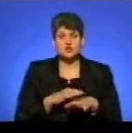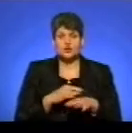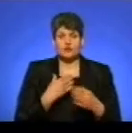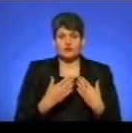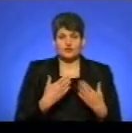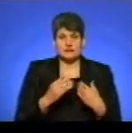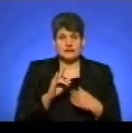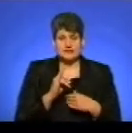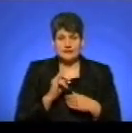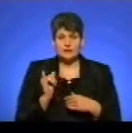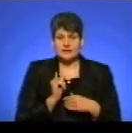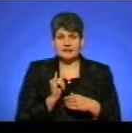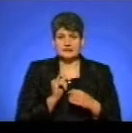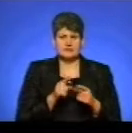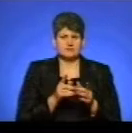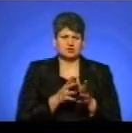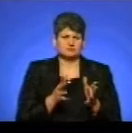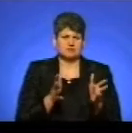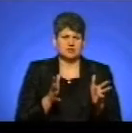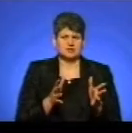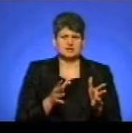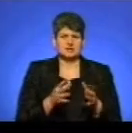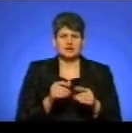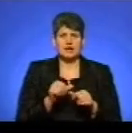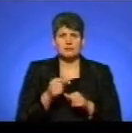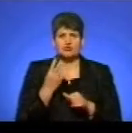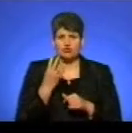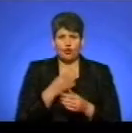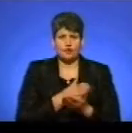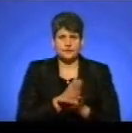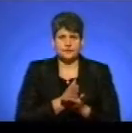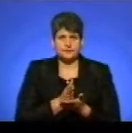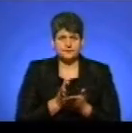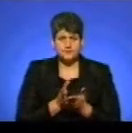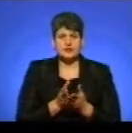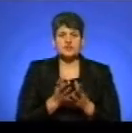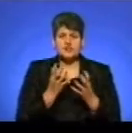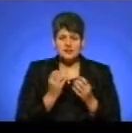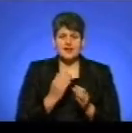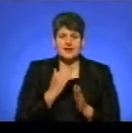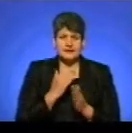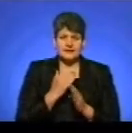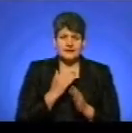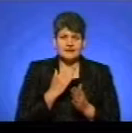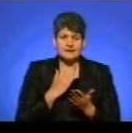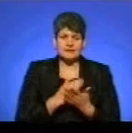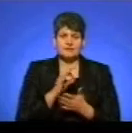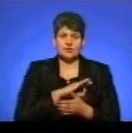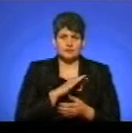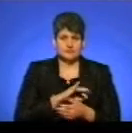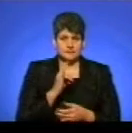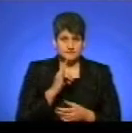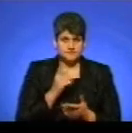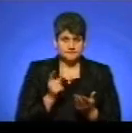з дитиною, там дії набагато ширші, окрім чотирьох форм насильства, ще є експлуатація дітей,